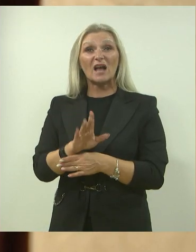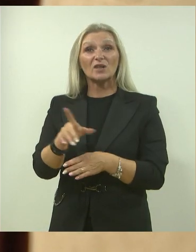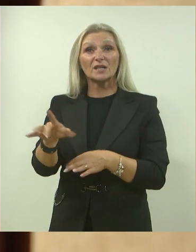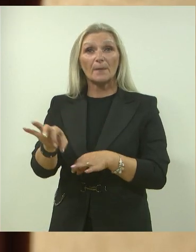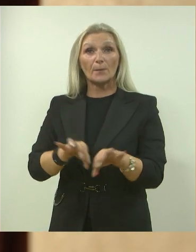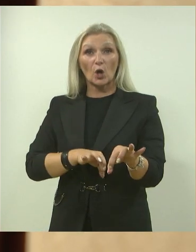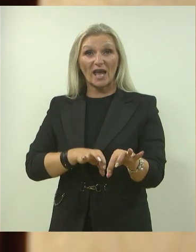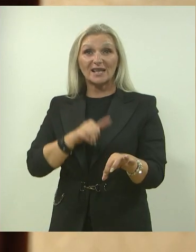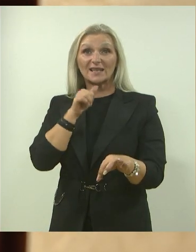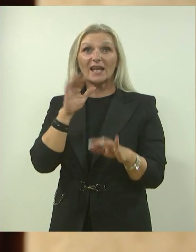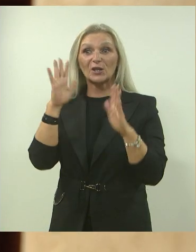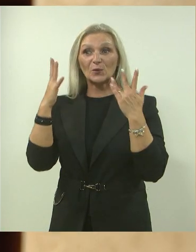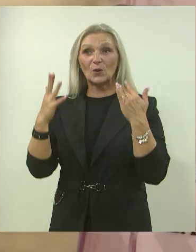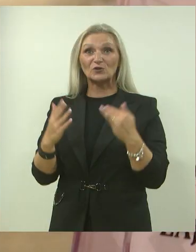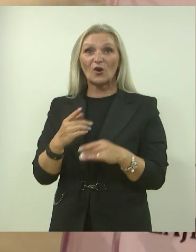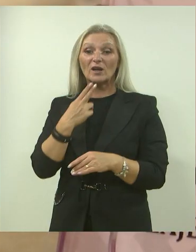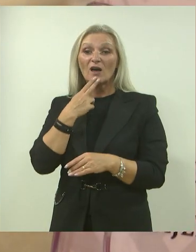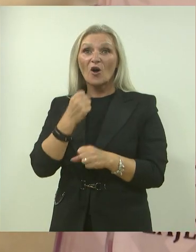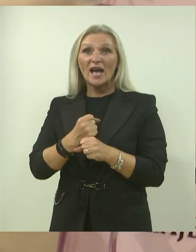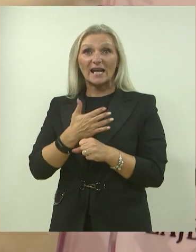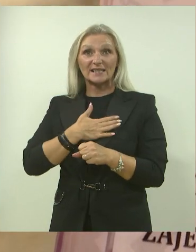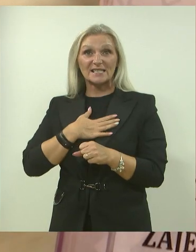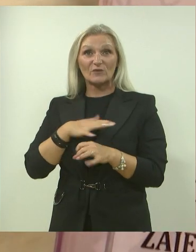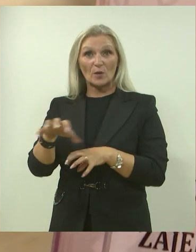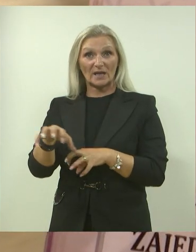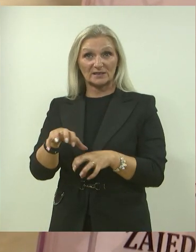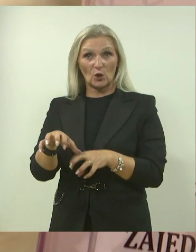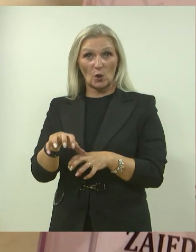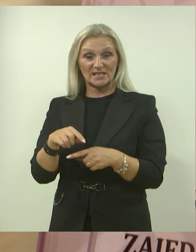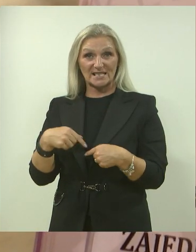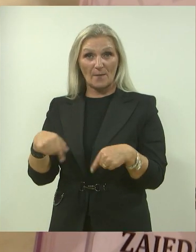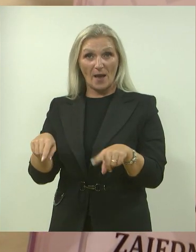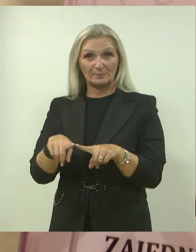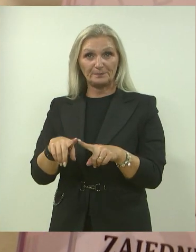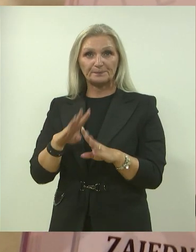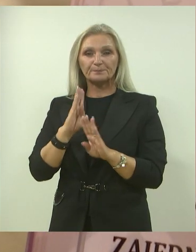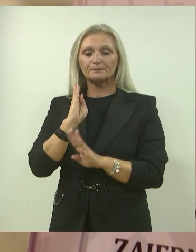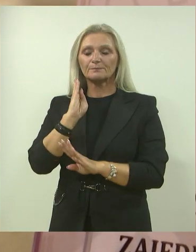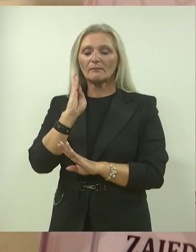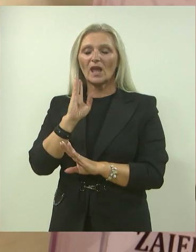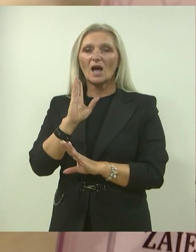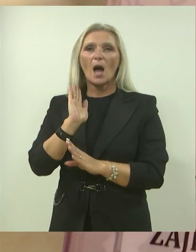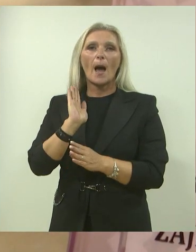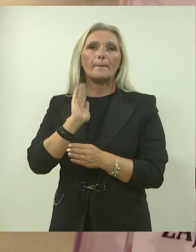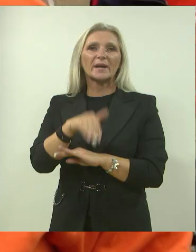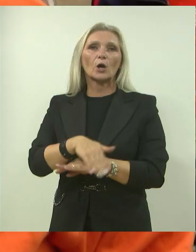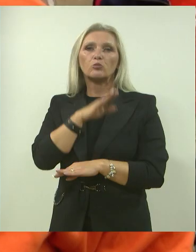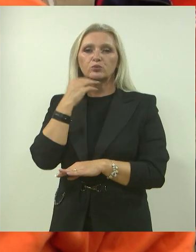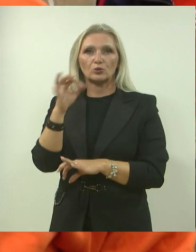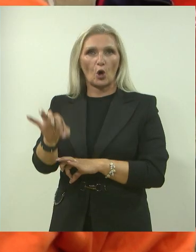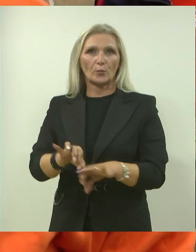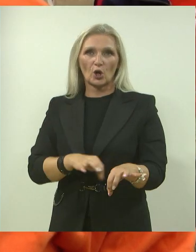i rukotvorina koja je radena svojim kreativnim radionicama. Preko puno projekata smo razne aktivnosti obavljali,